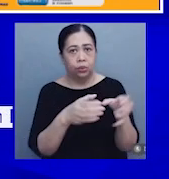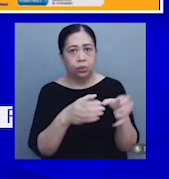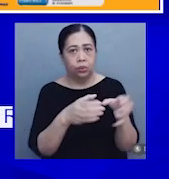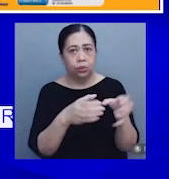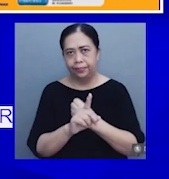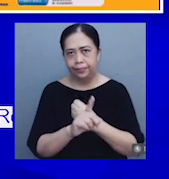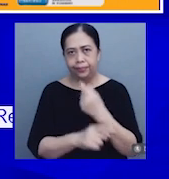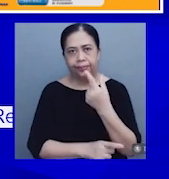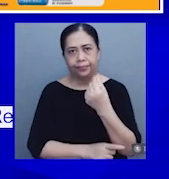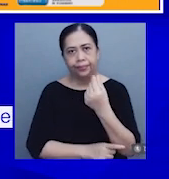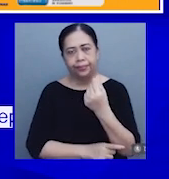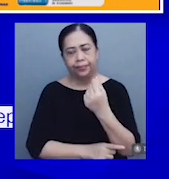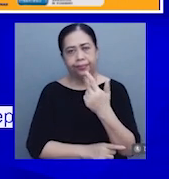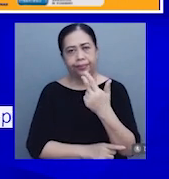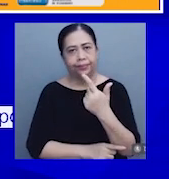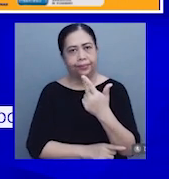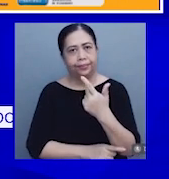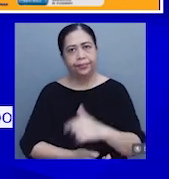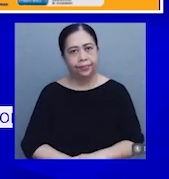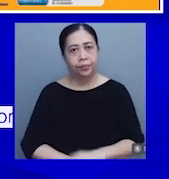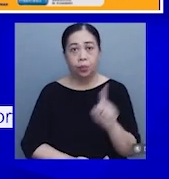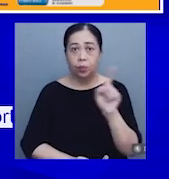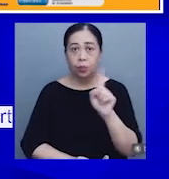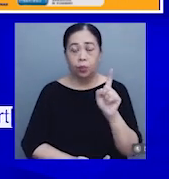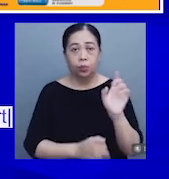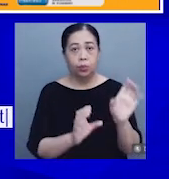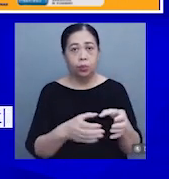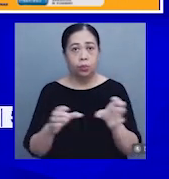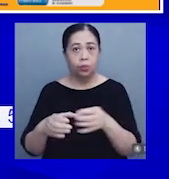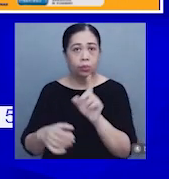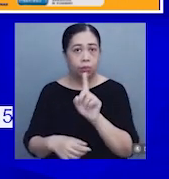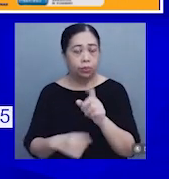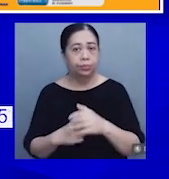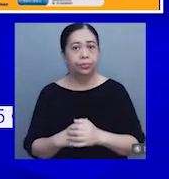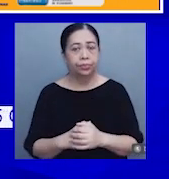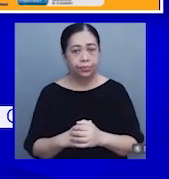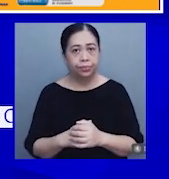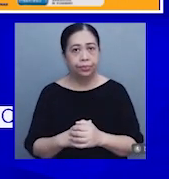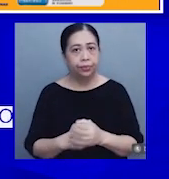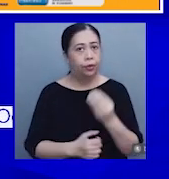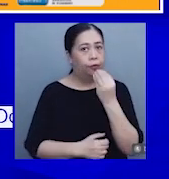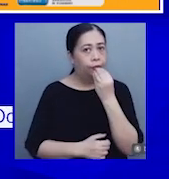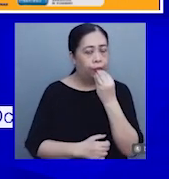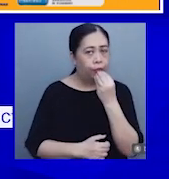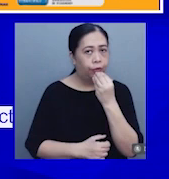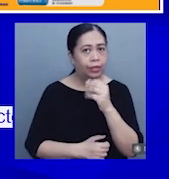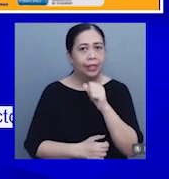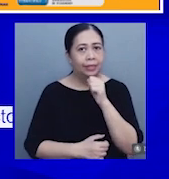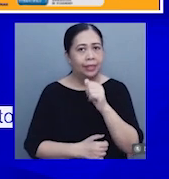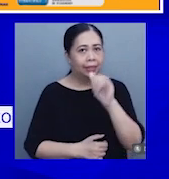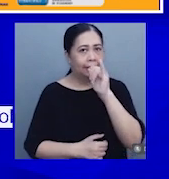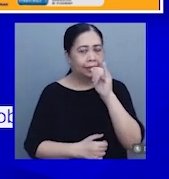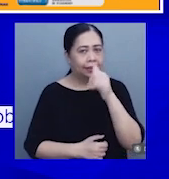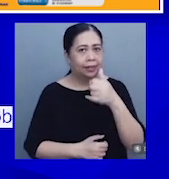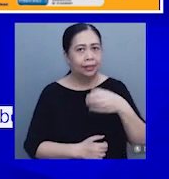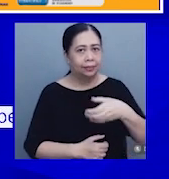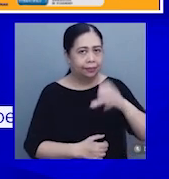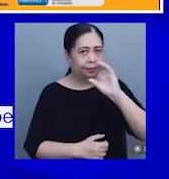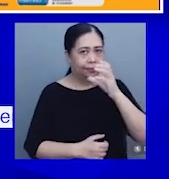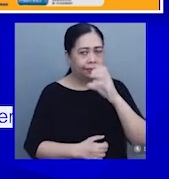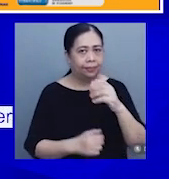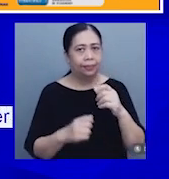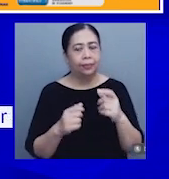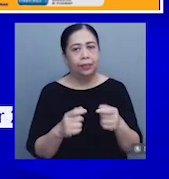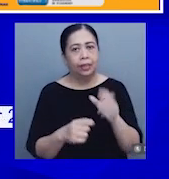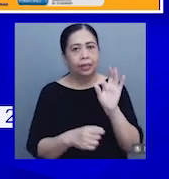2023. Ito ay ang mga sumusunod. Food and non-alcoholic beverages na may 9